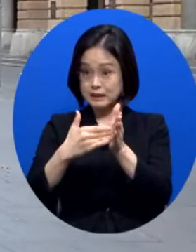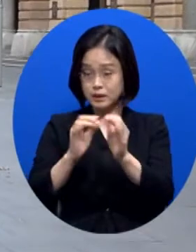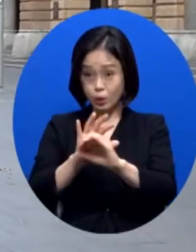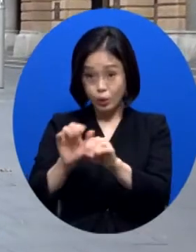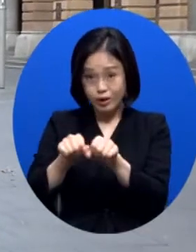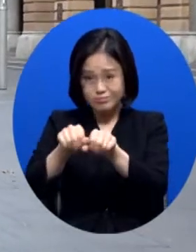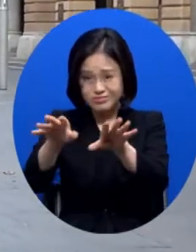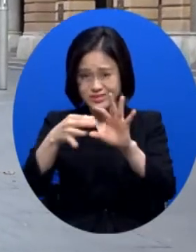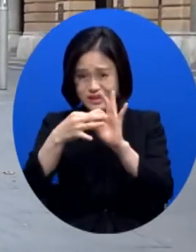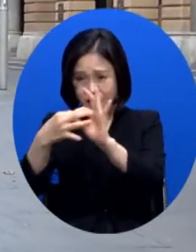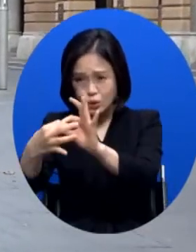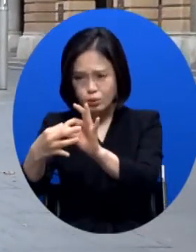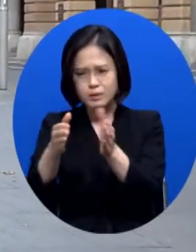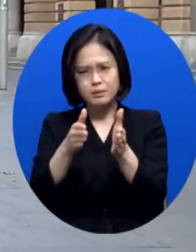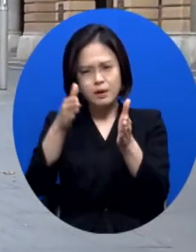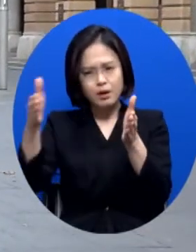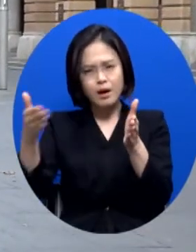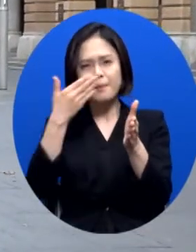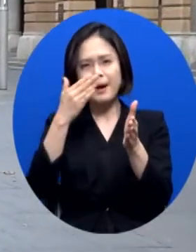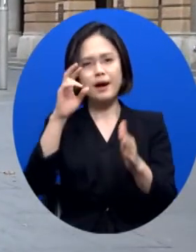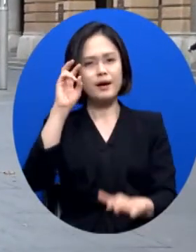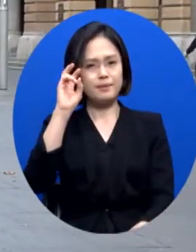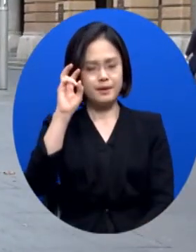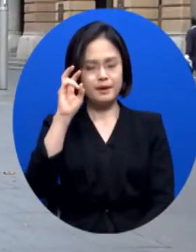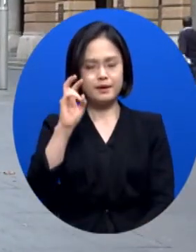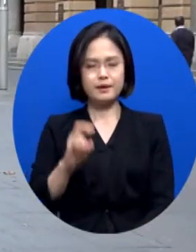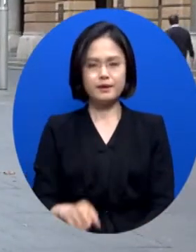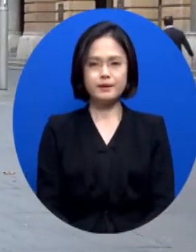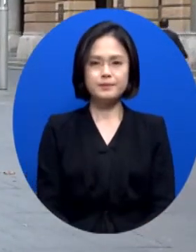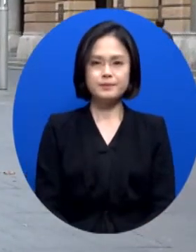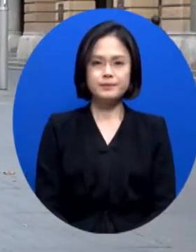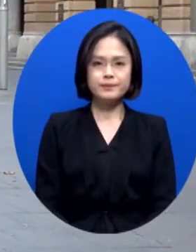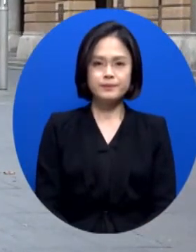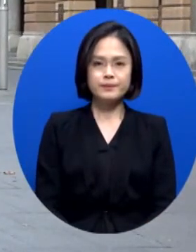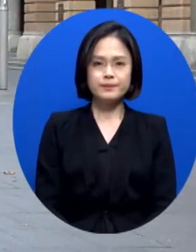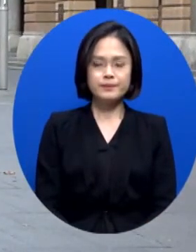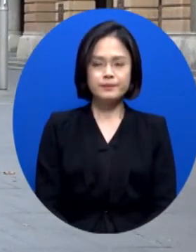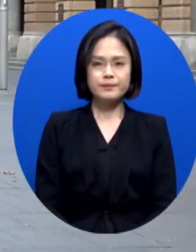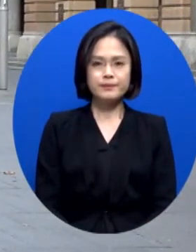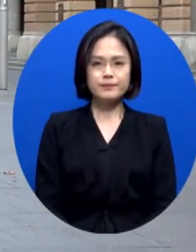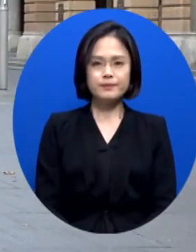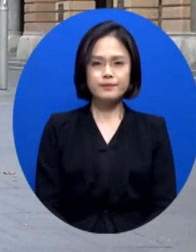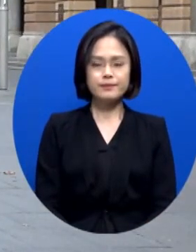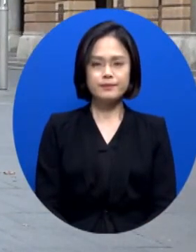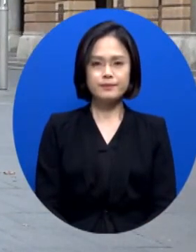연장될 수 있을 것으로 보입니다. 호주 시드니에서 CTS 뉴스 황세진입니다. 및 자막 자막 제공